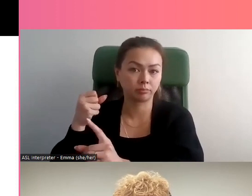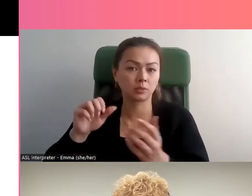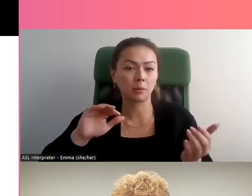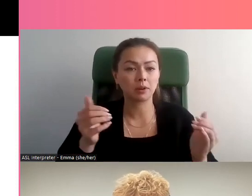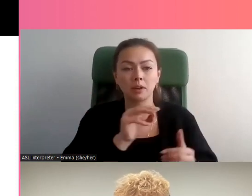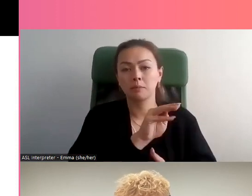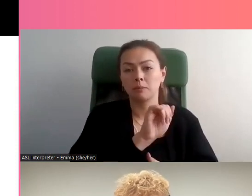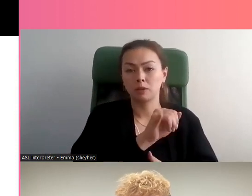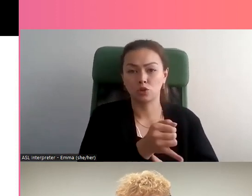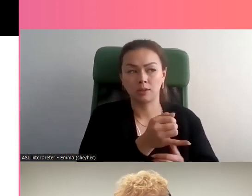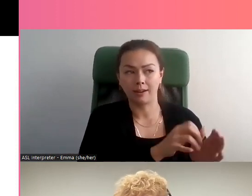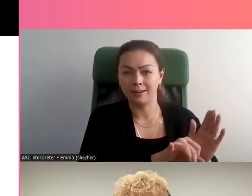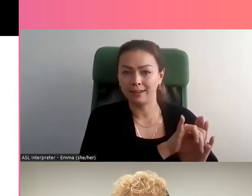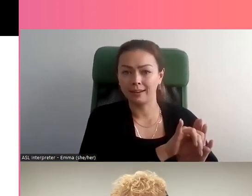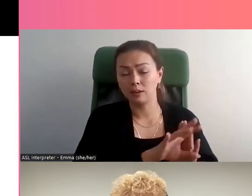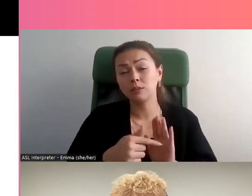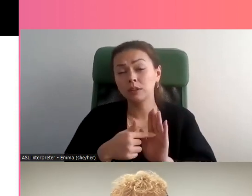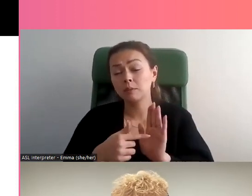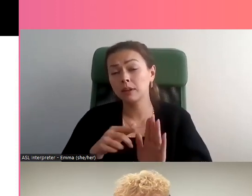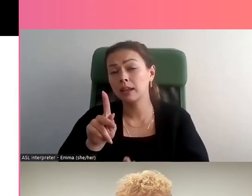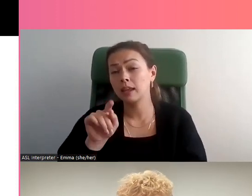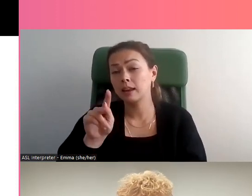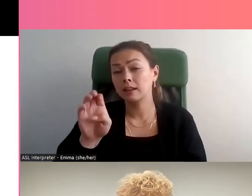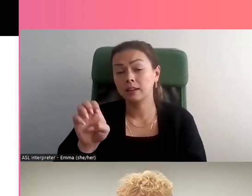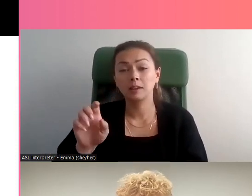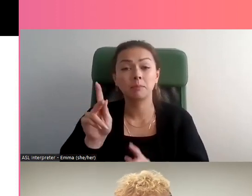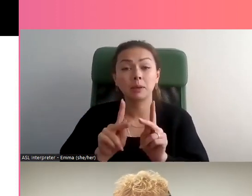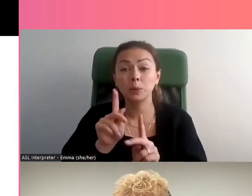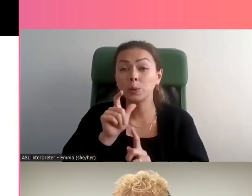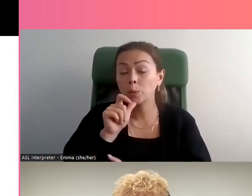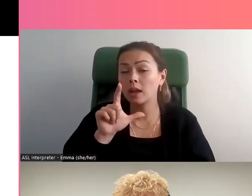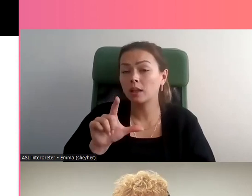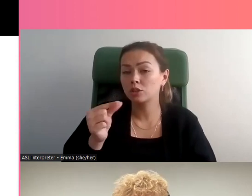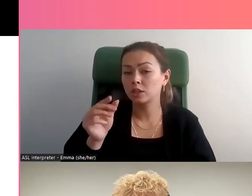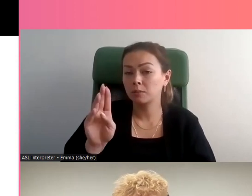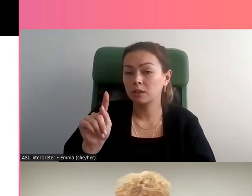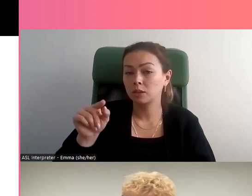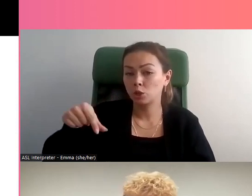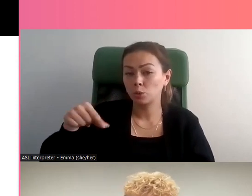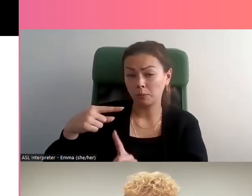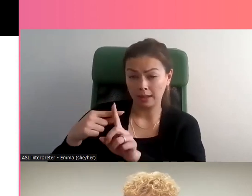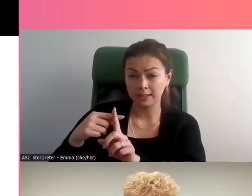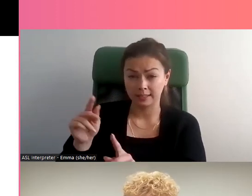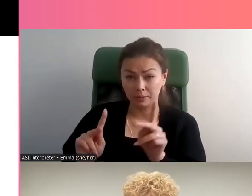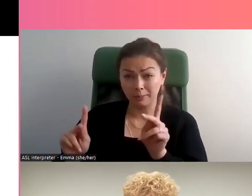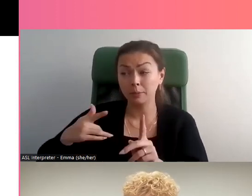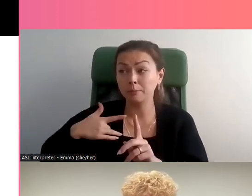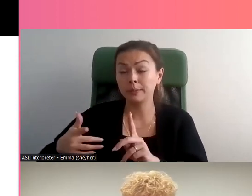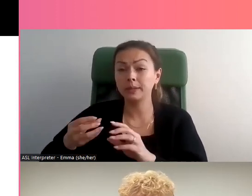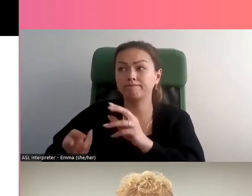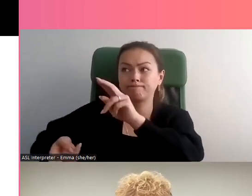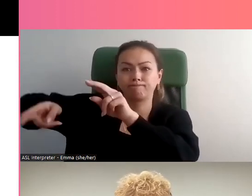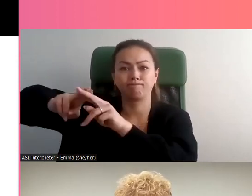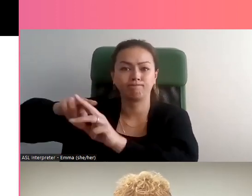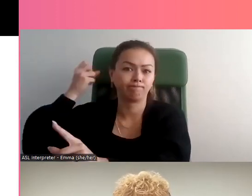VFG que les autres. Kitty a parlé de la question. Les personnes issues des communautés LGBTQ+, font